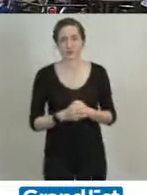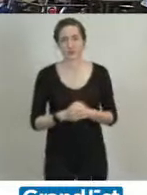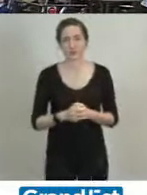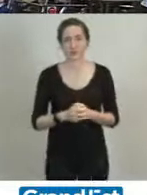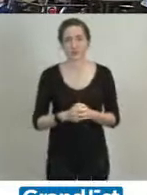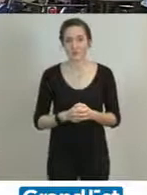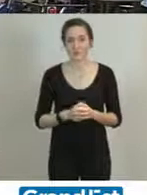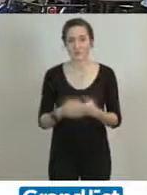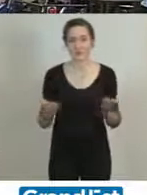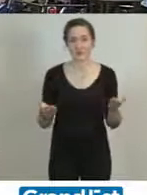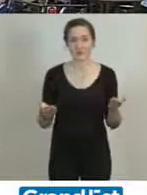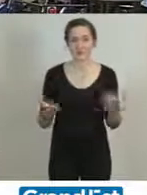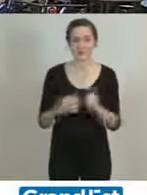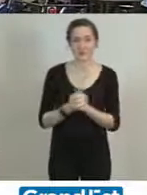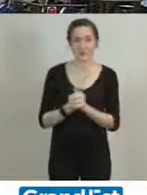Guillaume Luchka.